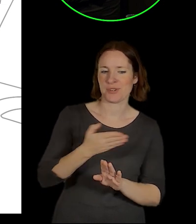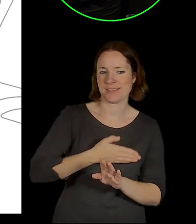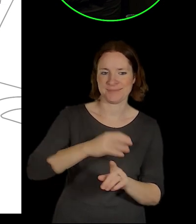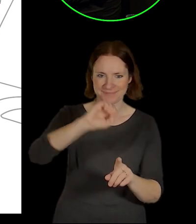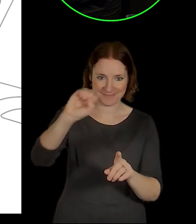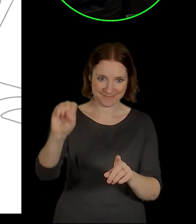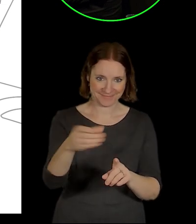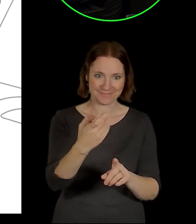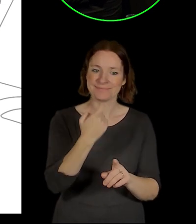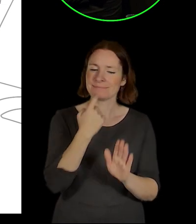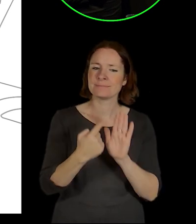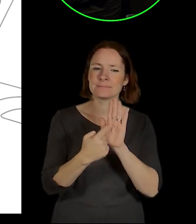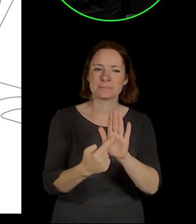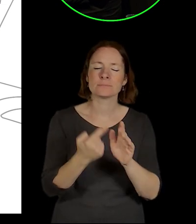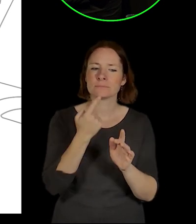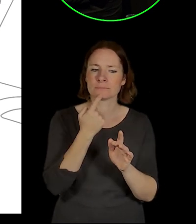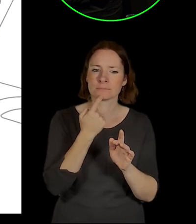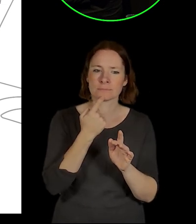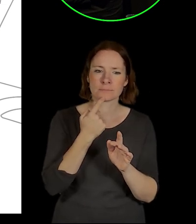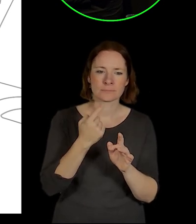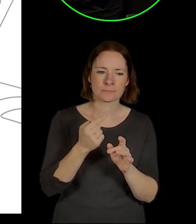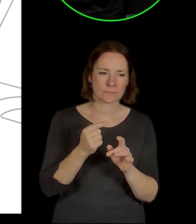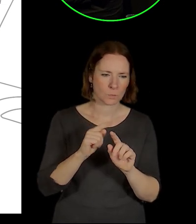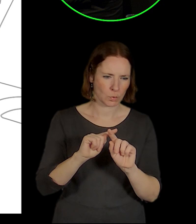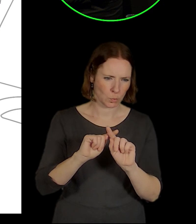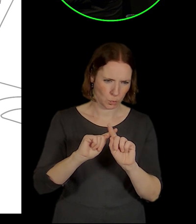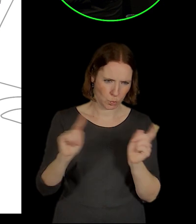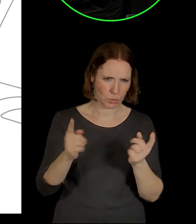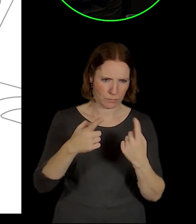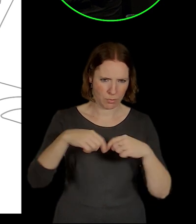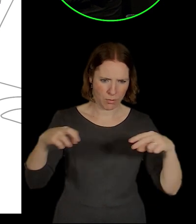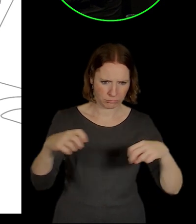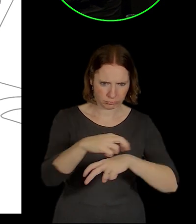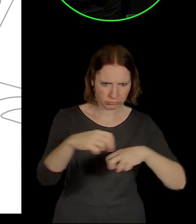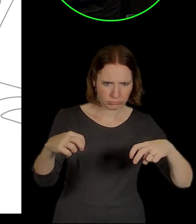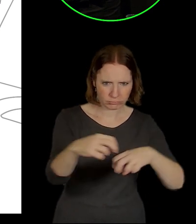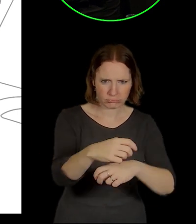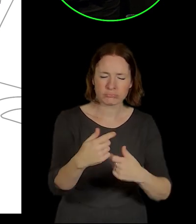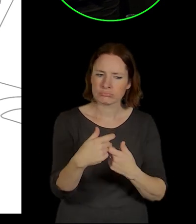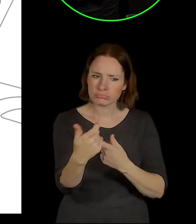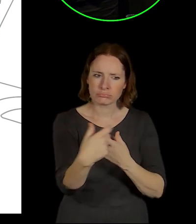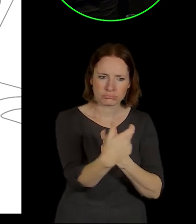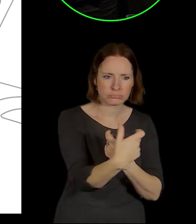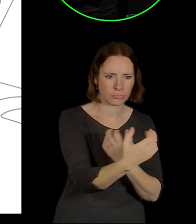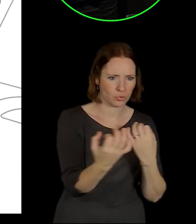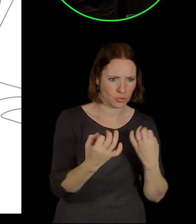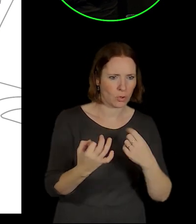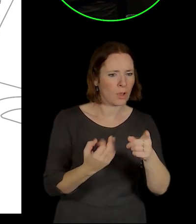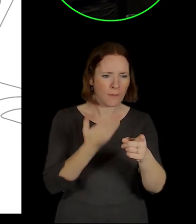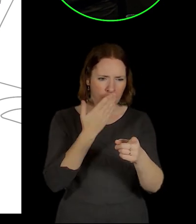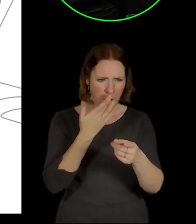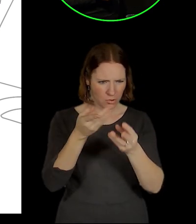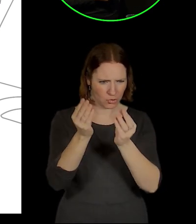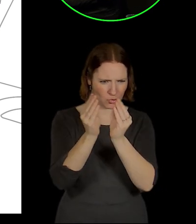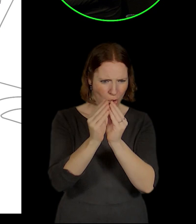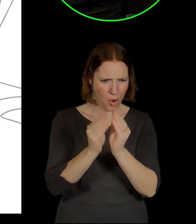Tady je vlastně síť těch propojujících pěších koridorů v rámci terminálu. Vidíte, že je to na první pohled docela složitý. My